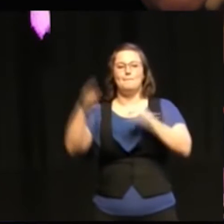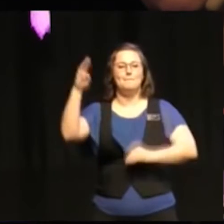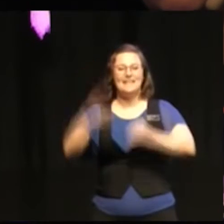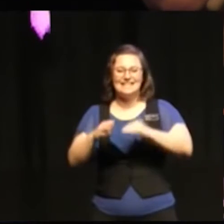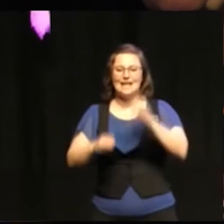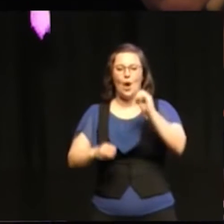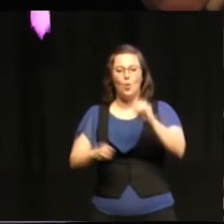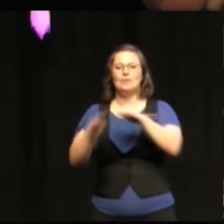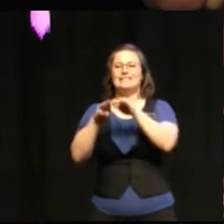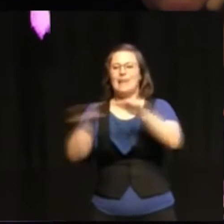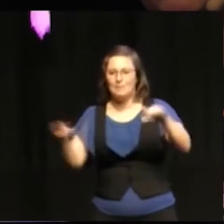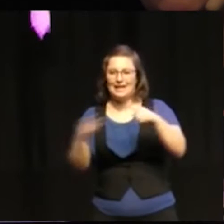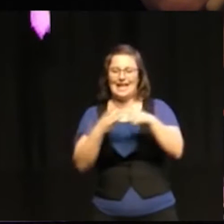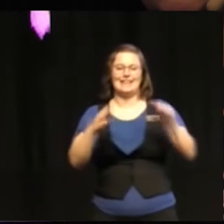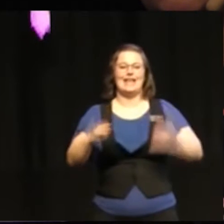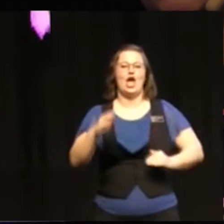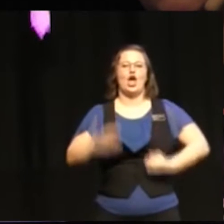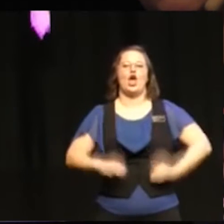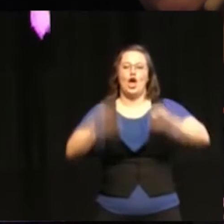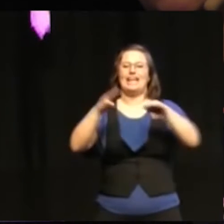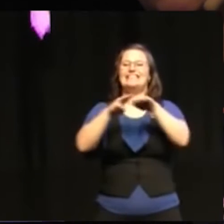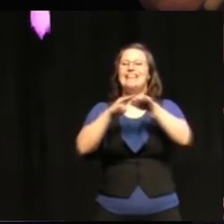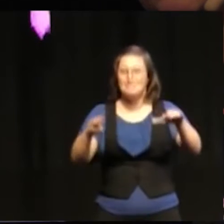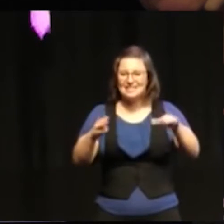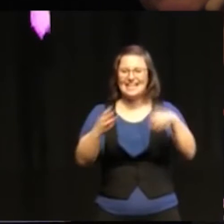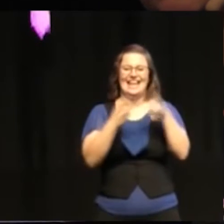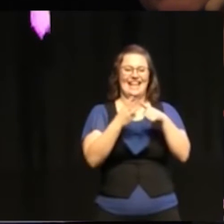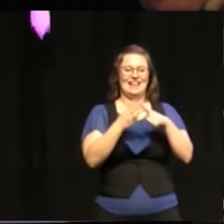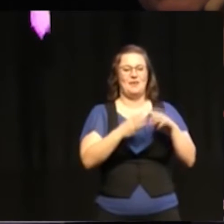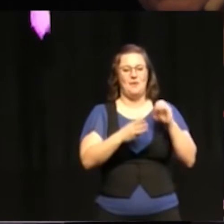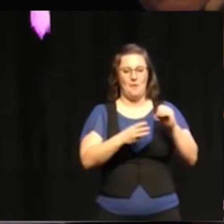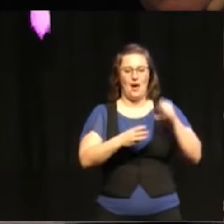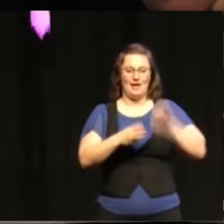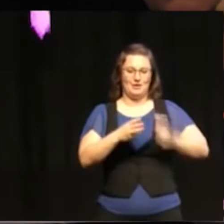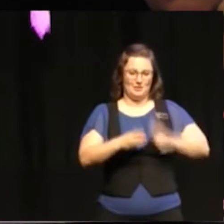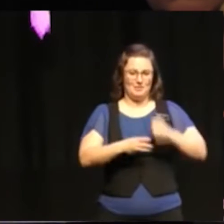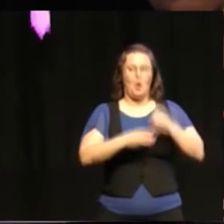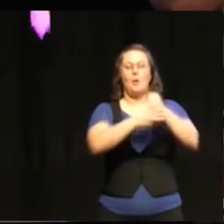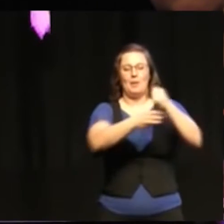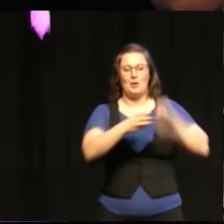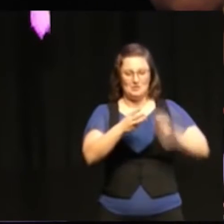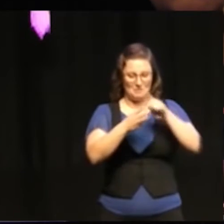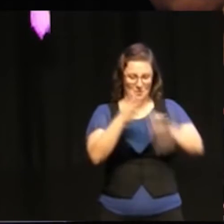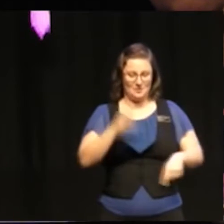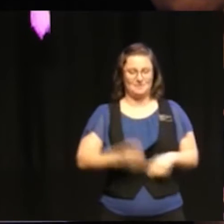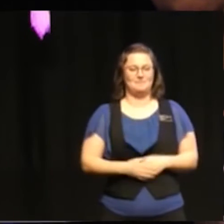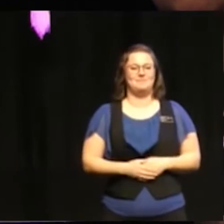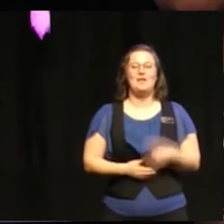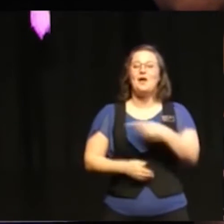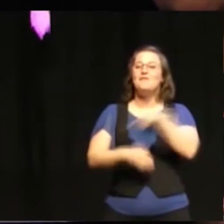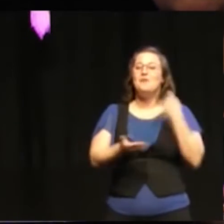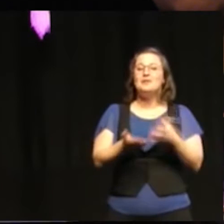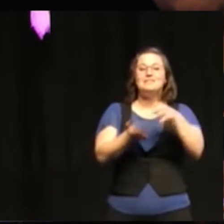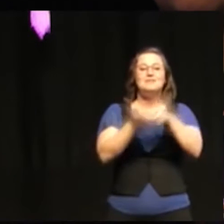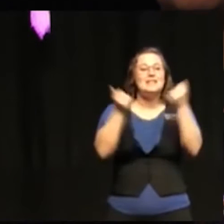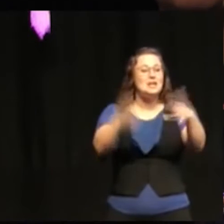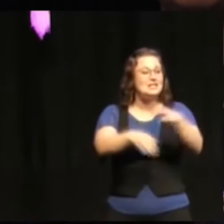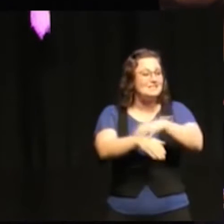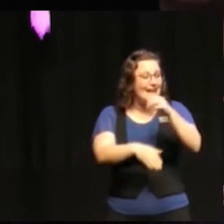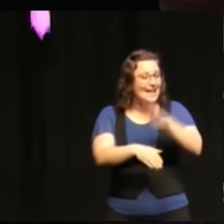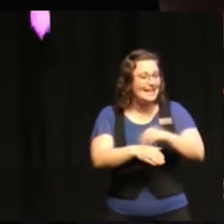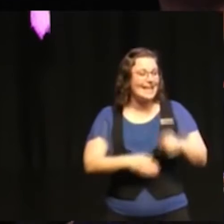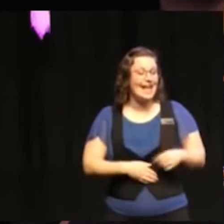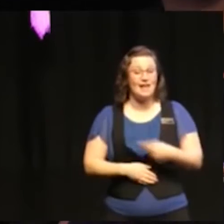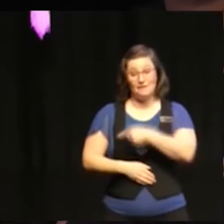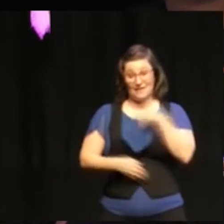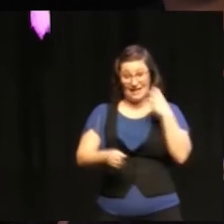Om vi tittar på den här frågan. Är Sverige redo? Vad är nuläget? Som sagt, vi försökte oss på det här